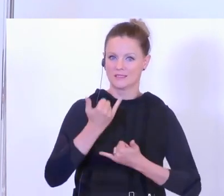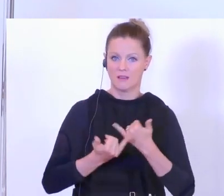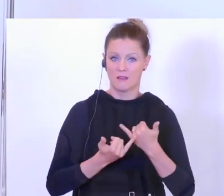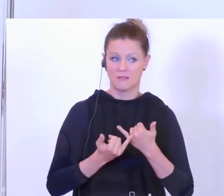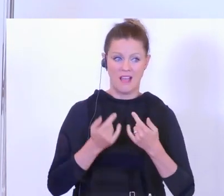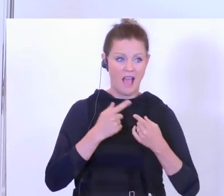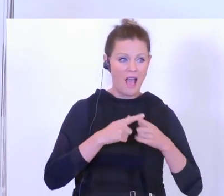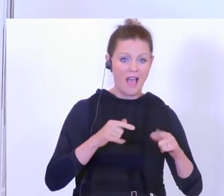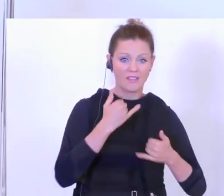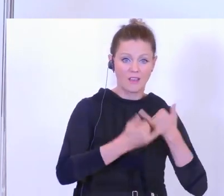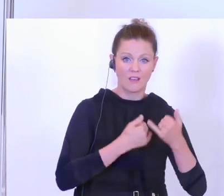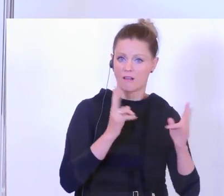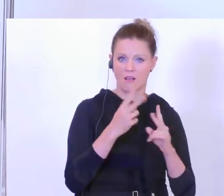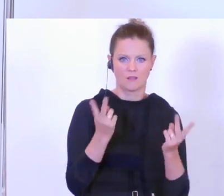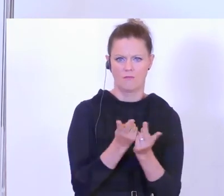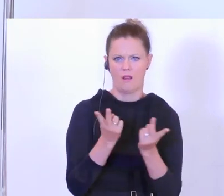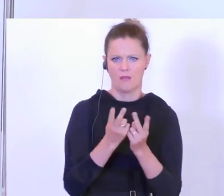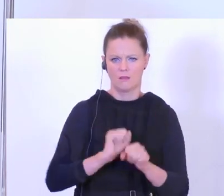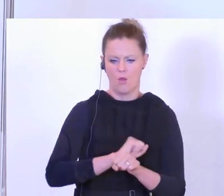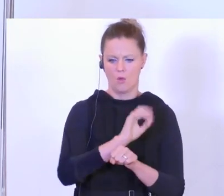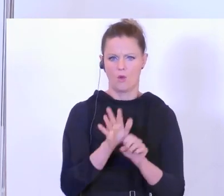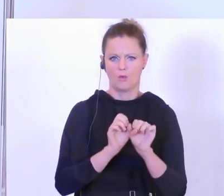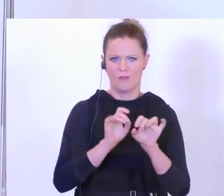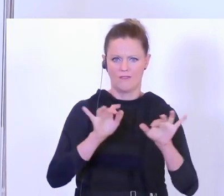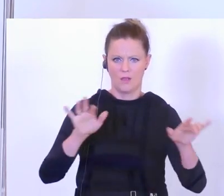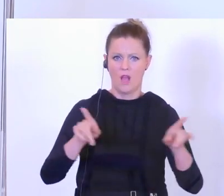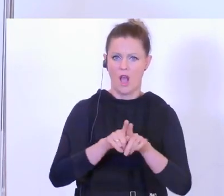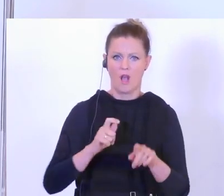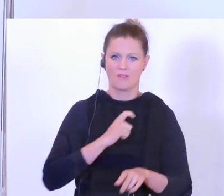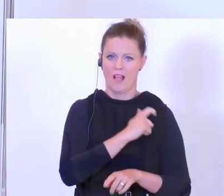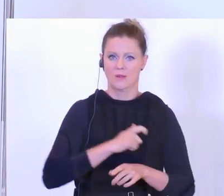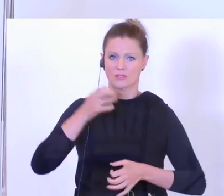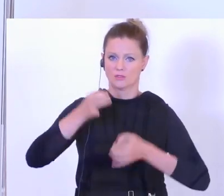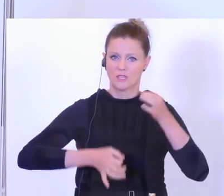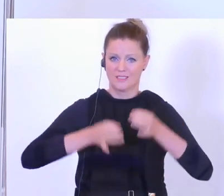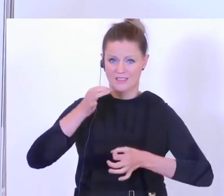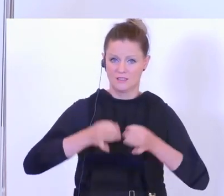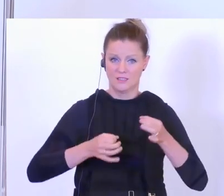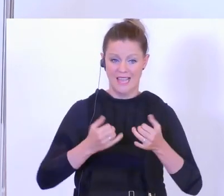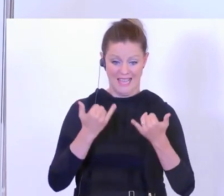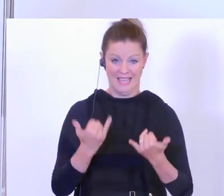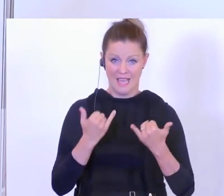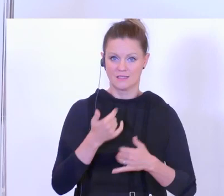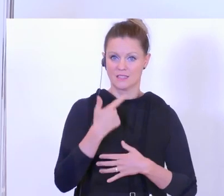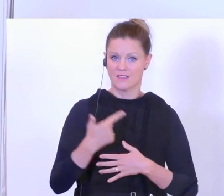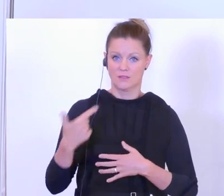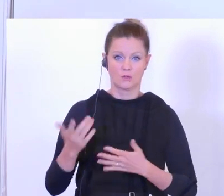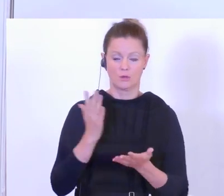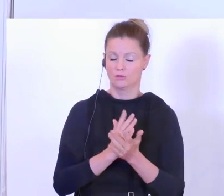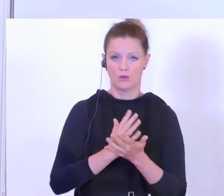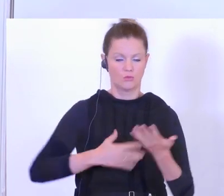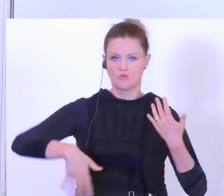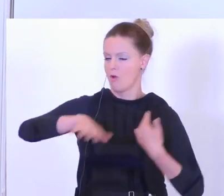vergleichbar. Das Coronavirus hat auch die Kriminalitätsstatistik schon 2020 jetzt komplett